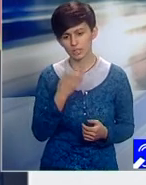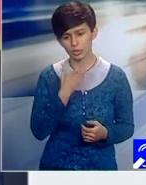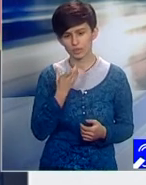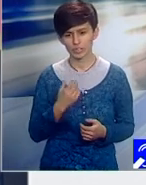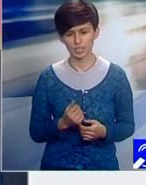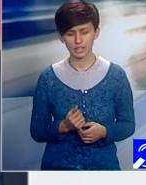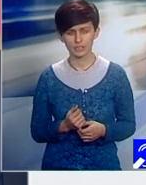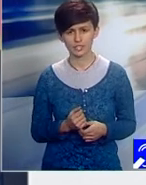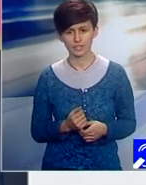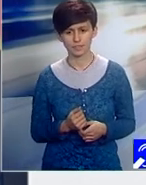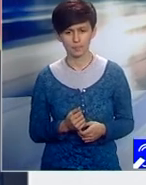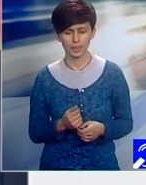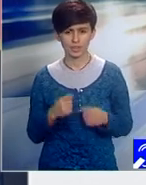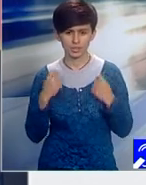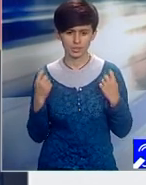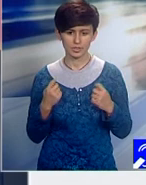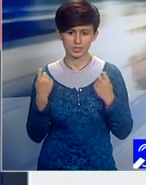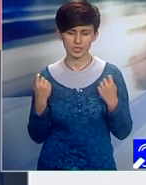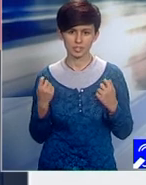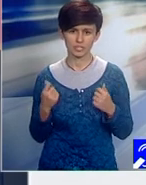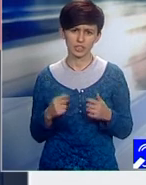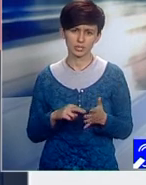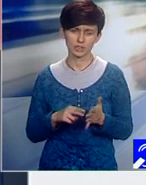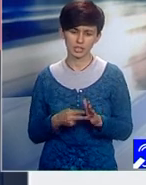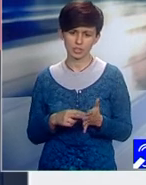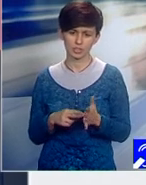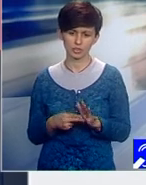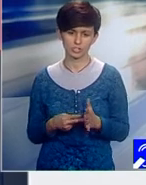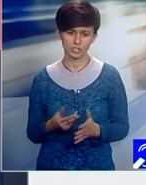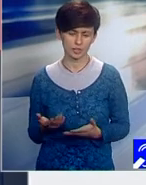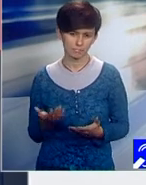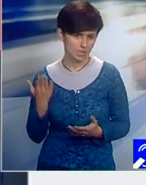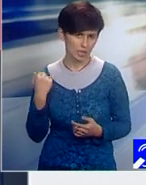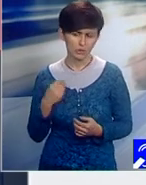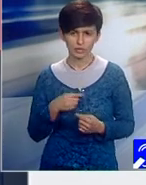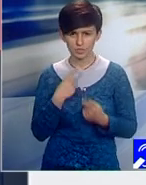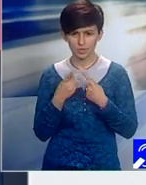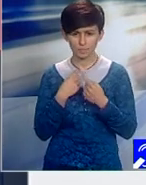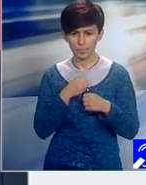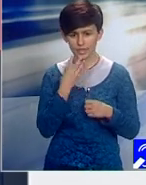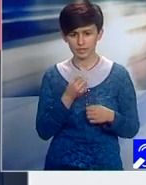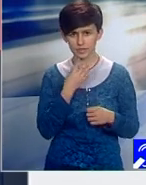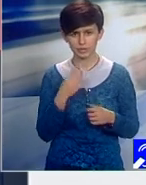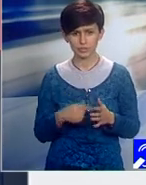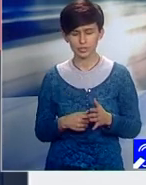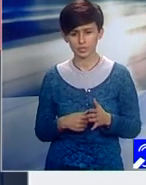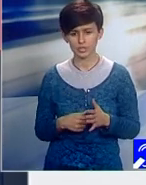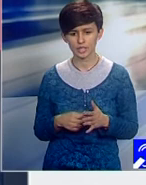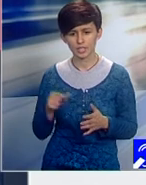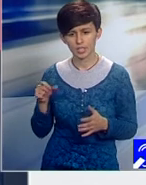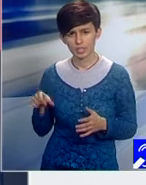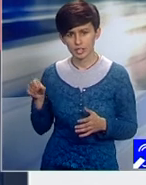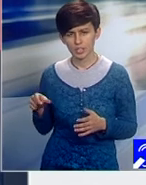festivalul TechFest, unde am avut discursuri ținute de către diversi reprezentanți veniți din